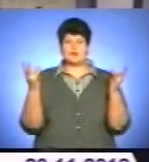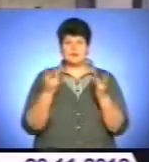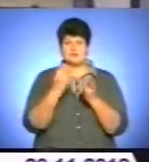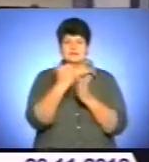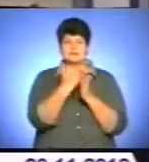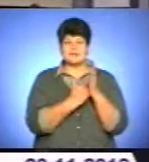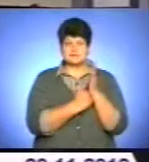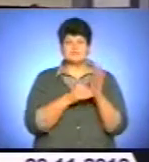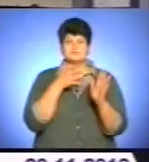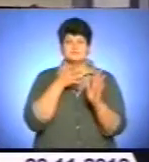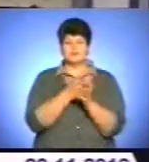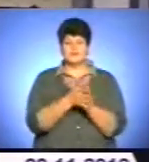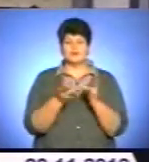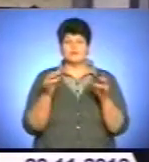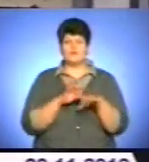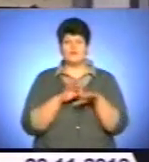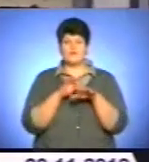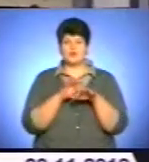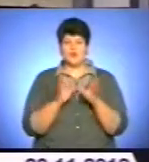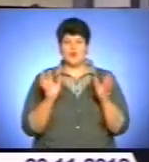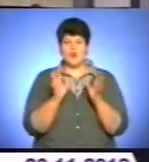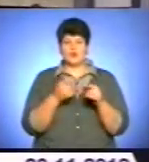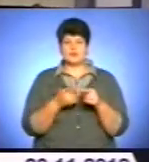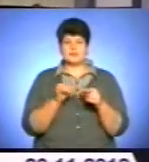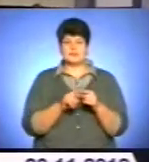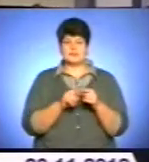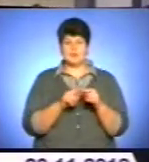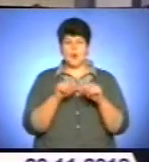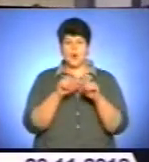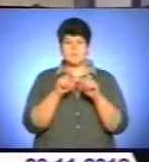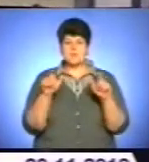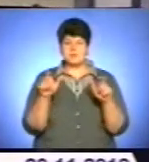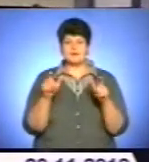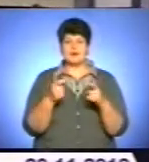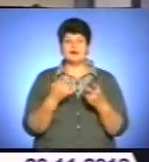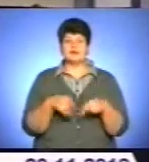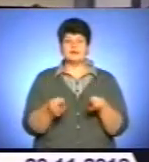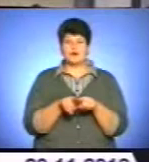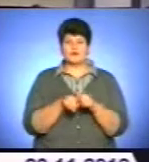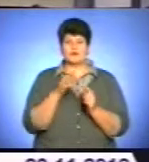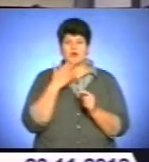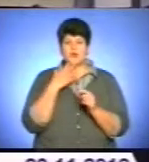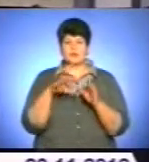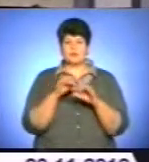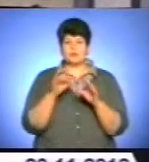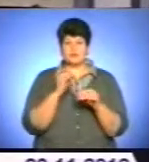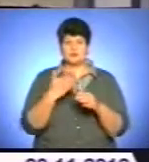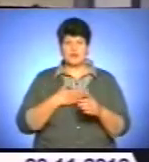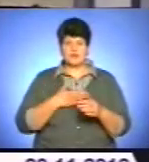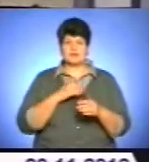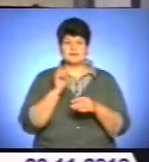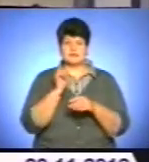витрат, щоб проводилася, в тому числі, і охорона цих об'єктів. Але і вже як народний депутат України має буде завдання,